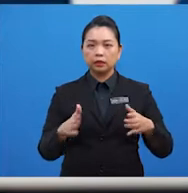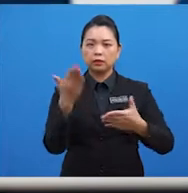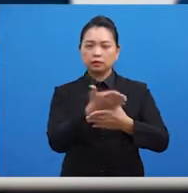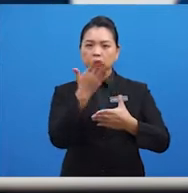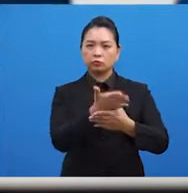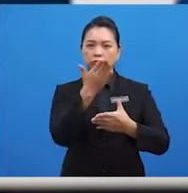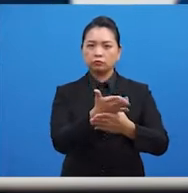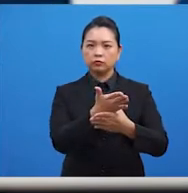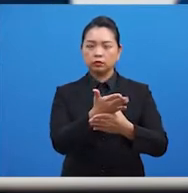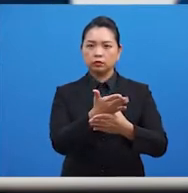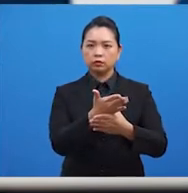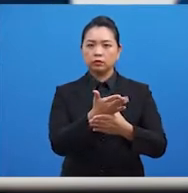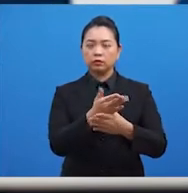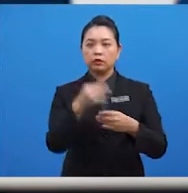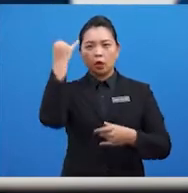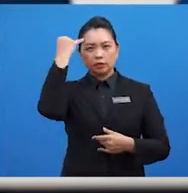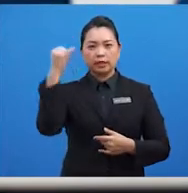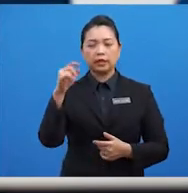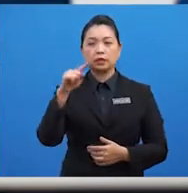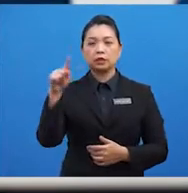menjejaskan konsep Zofan.